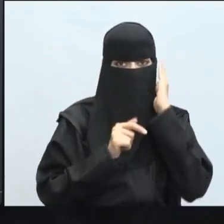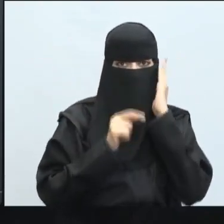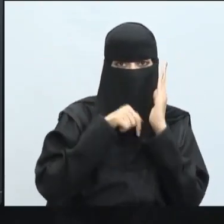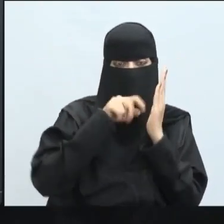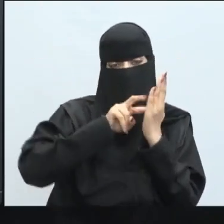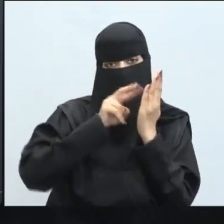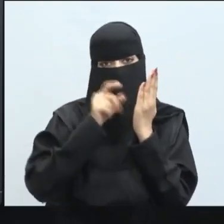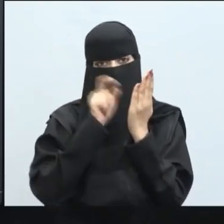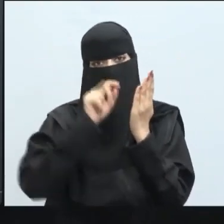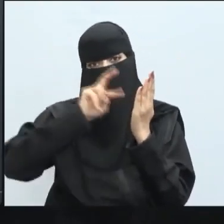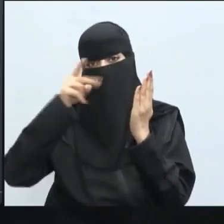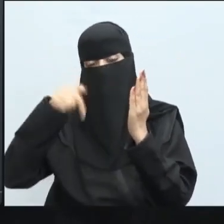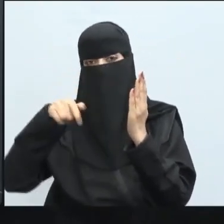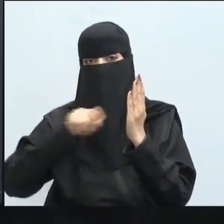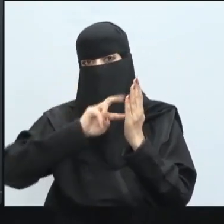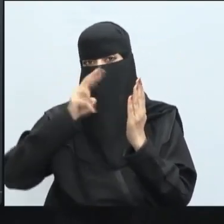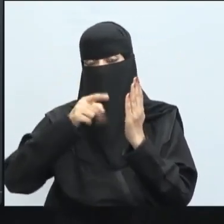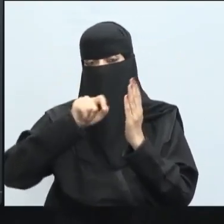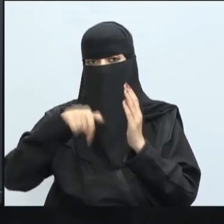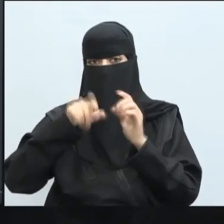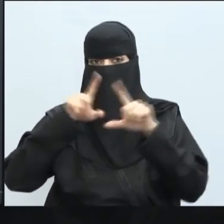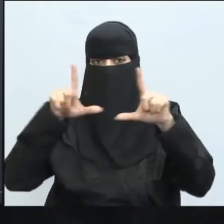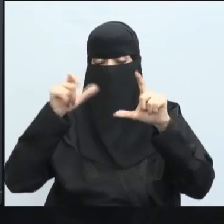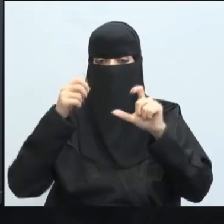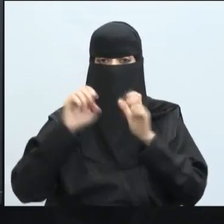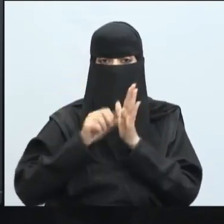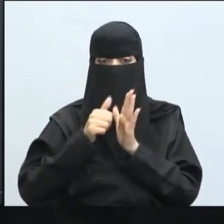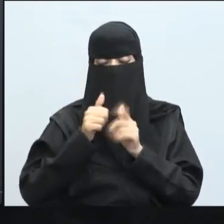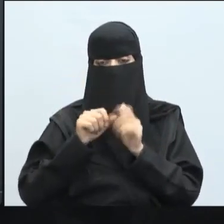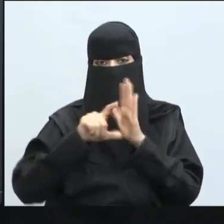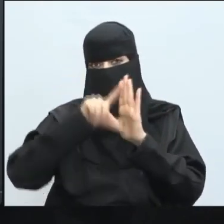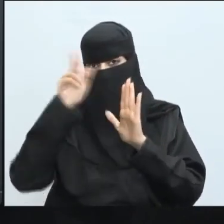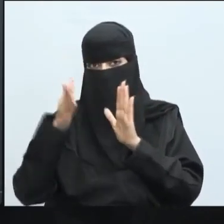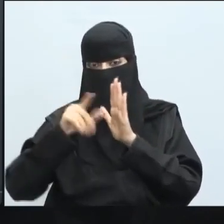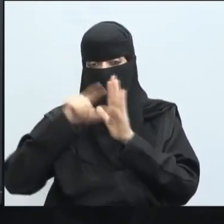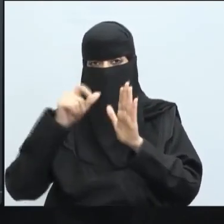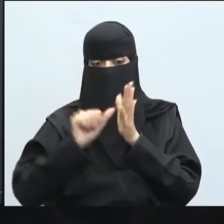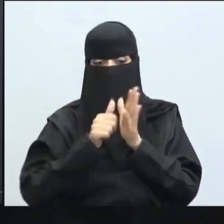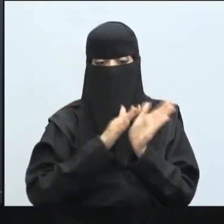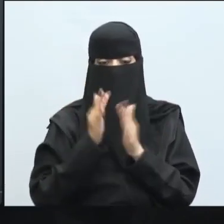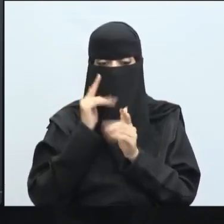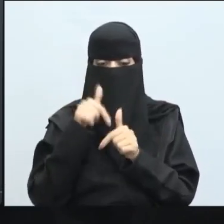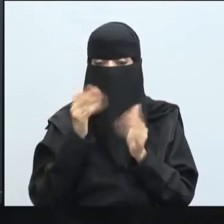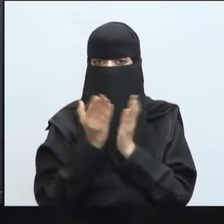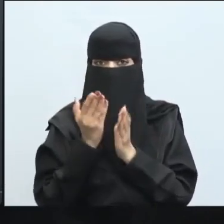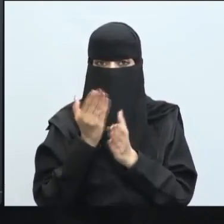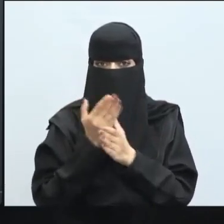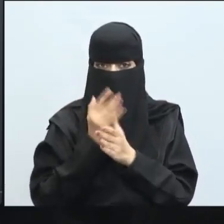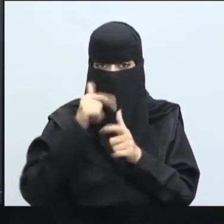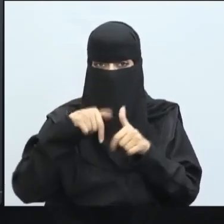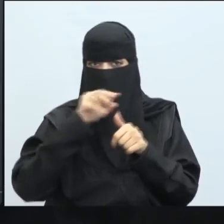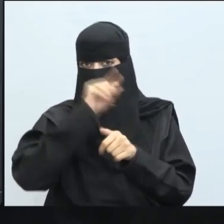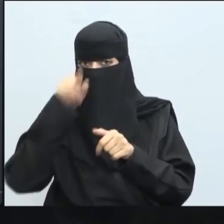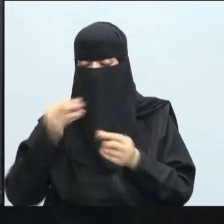لتحويلك لقائمة ينقلك إلى صفحة جديدة ينقلك إلى صفحة جديدة لأنها لا تحتمل